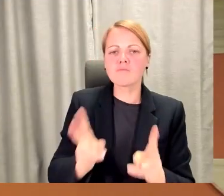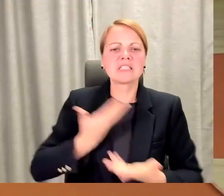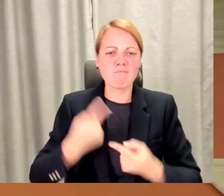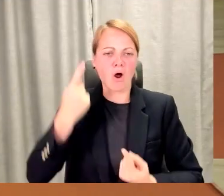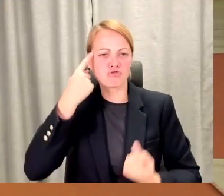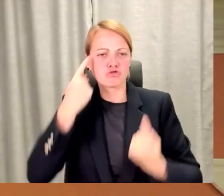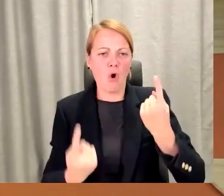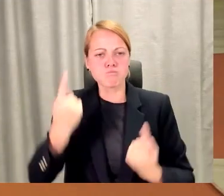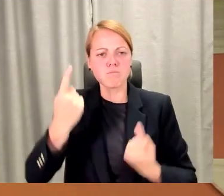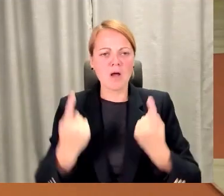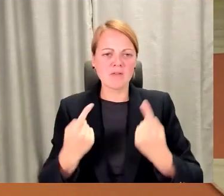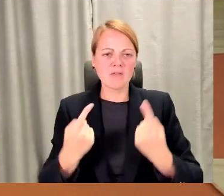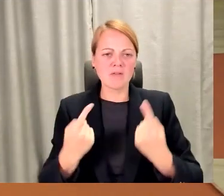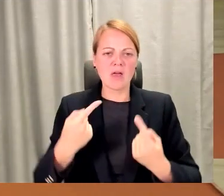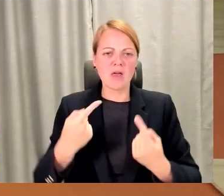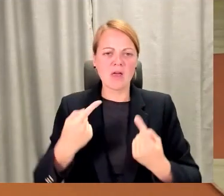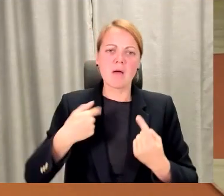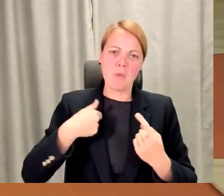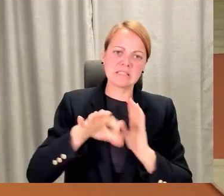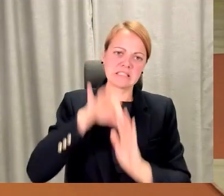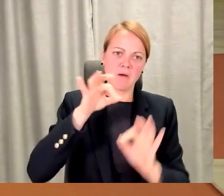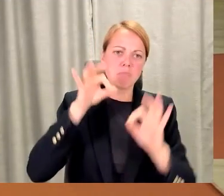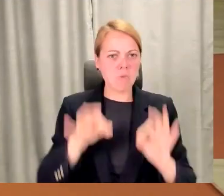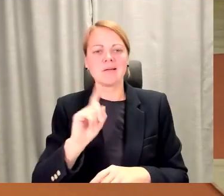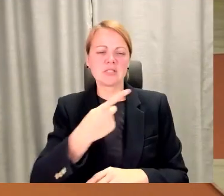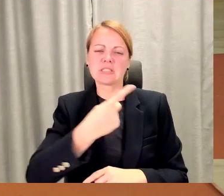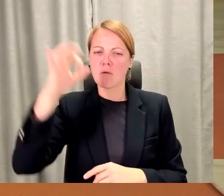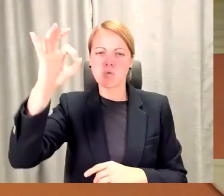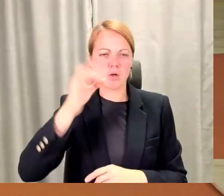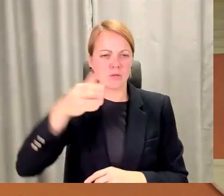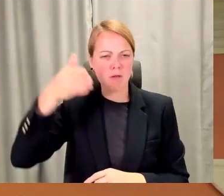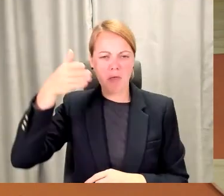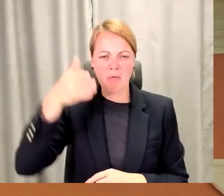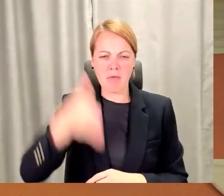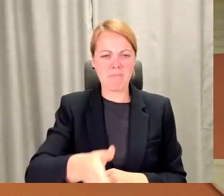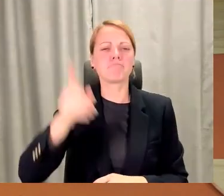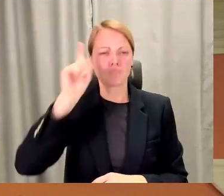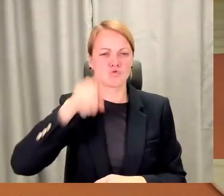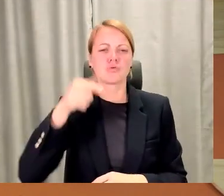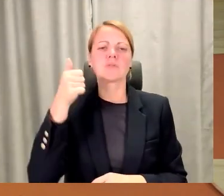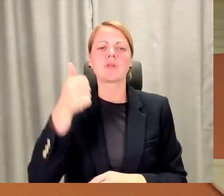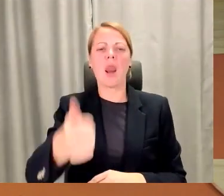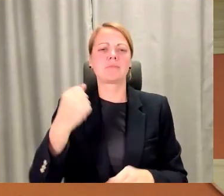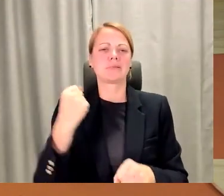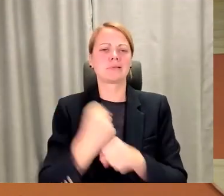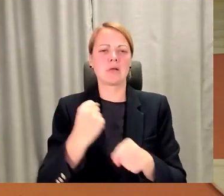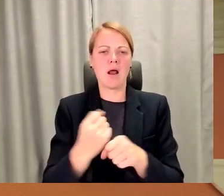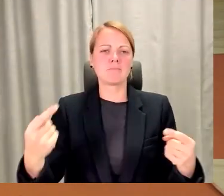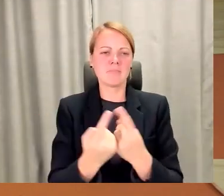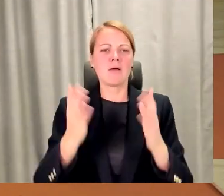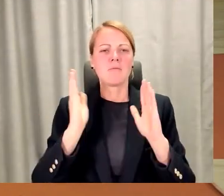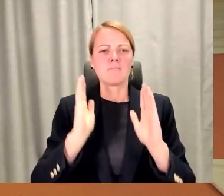Ja, protams, reizes, ka mēs simprocentīgi esam pārliecināti, ka tas būs labi un ka tas strādās. Ja mēs arī apdadzināsimies, mēs pēc vēl